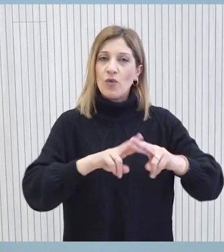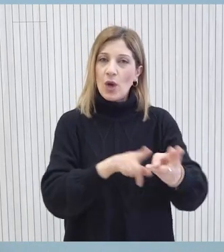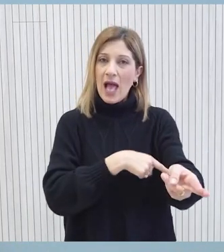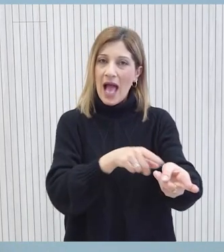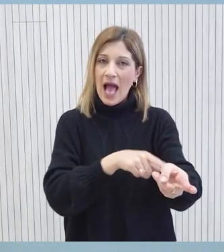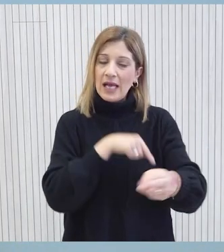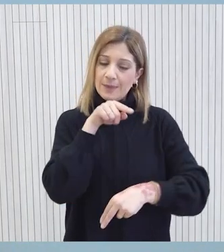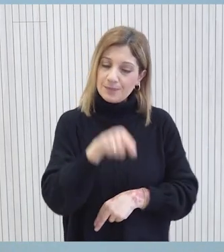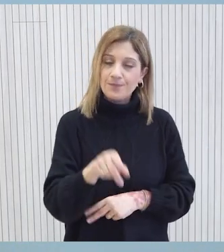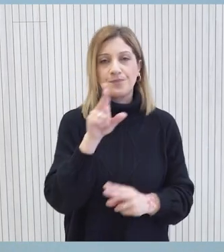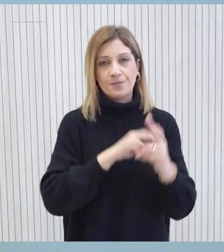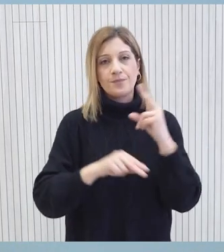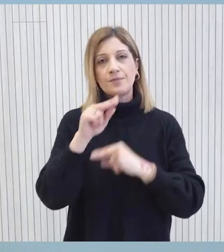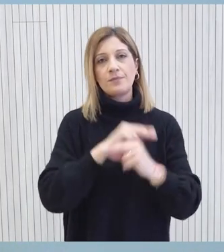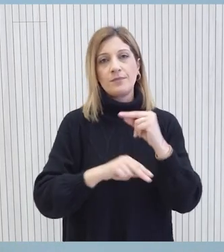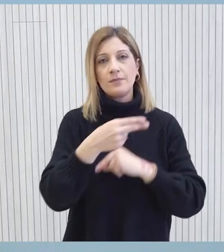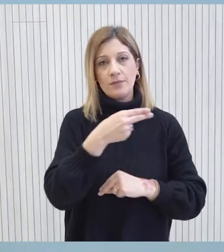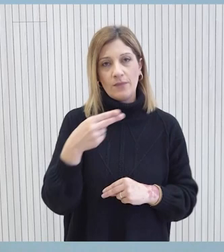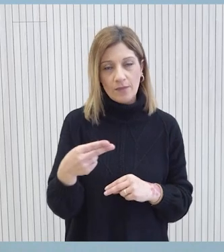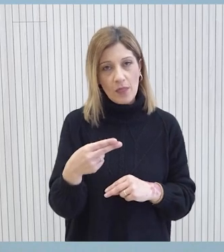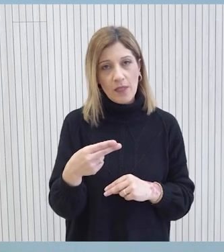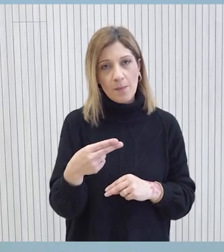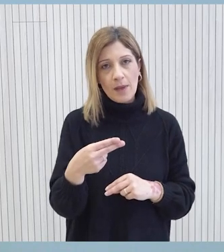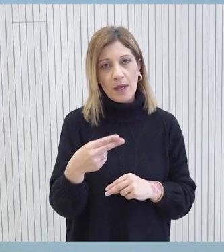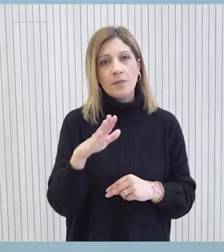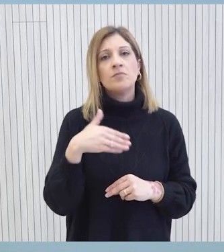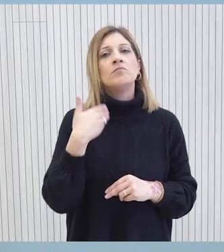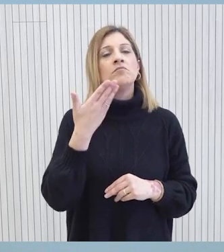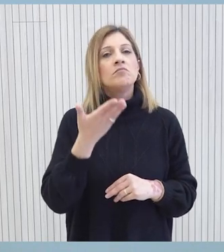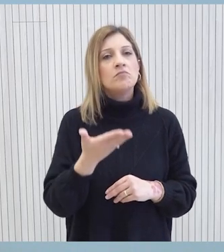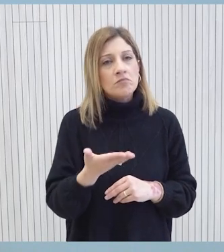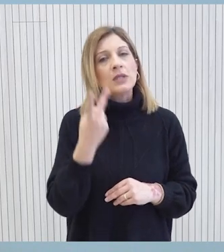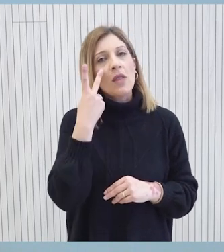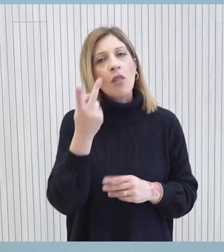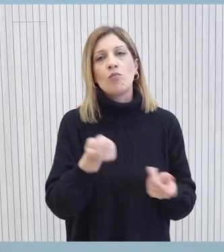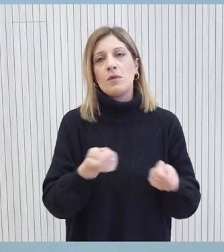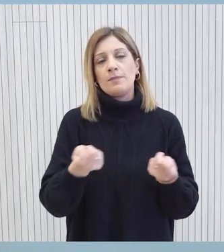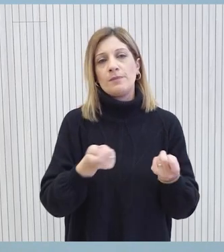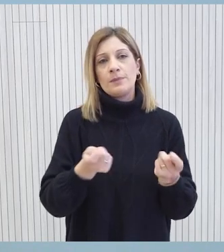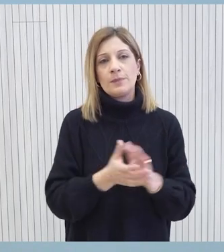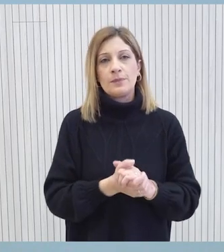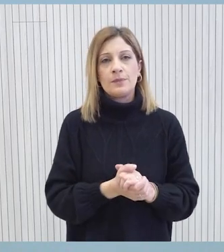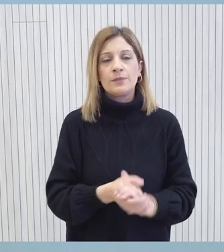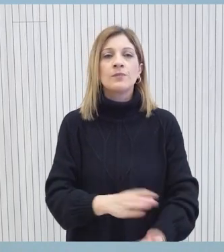βασικό ζήτημα της συνάντησης και αυτό το ζήτημα και θα το χειριστούμε ως κυβέρνηση.